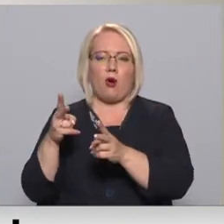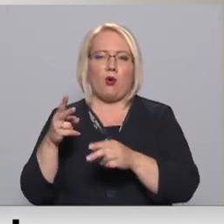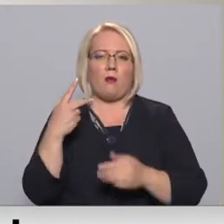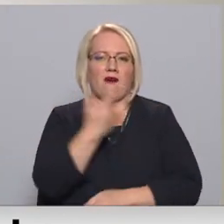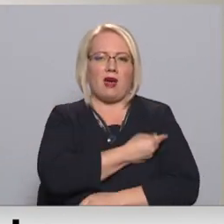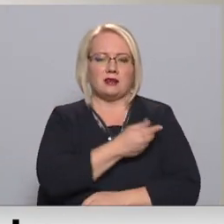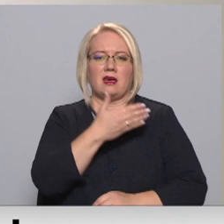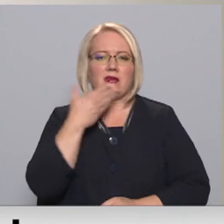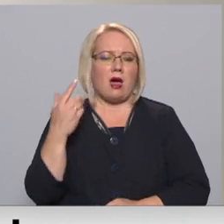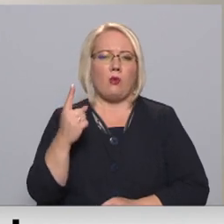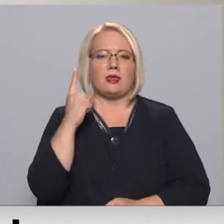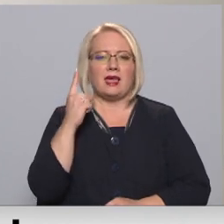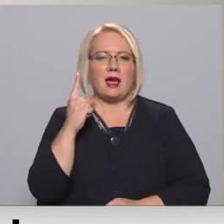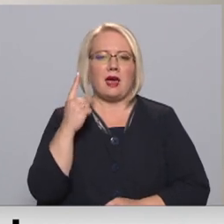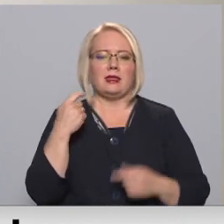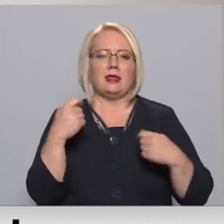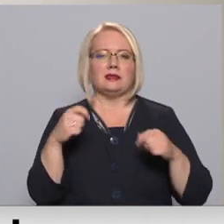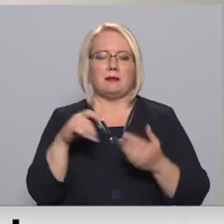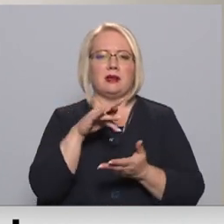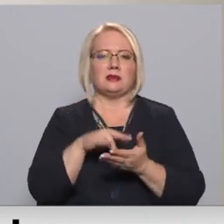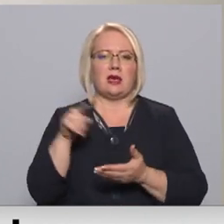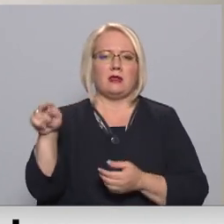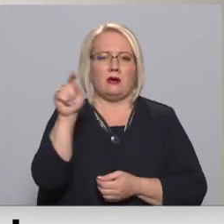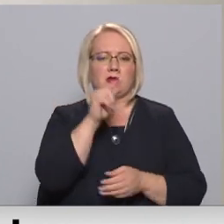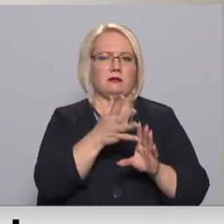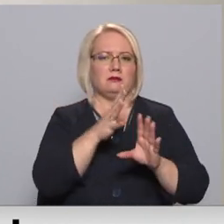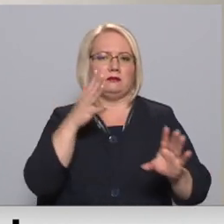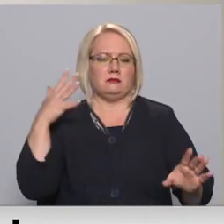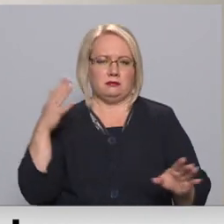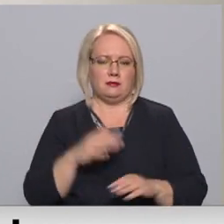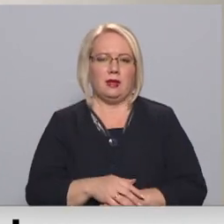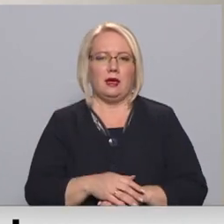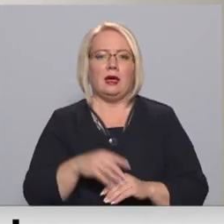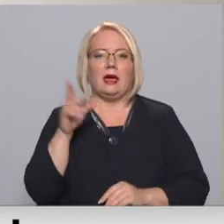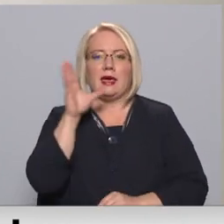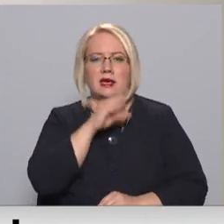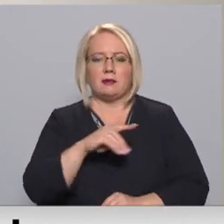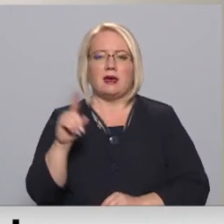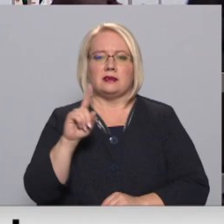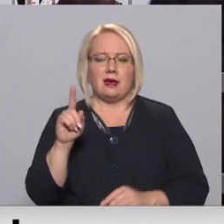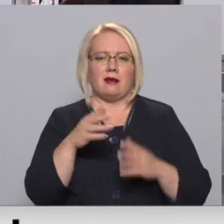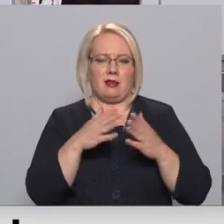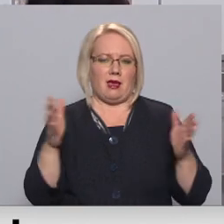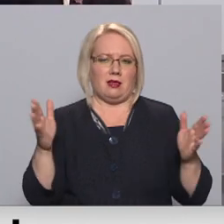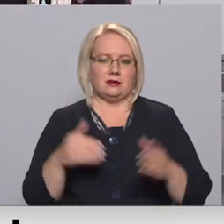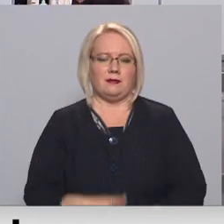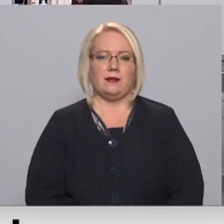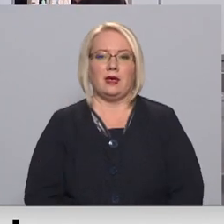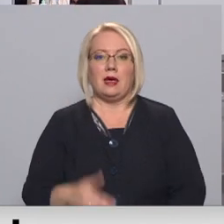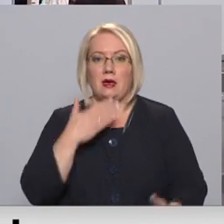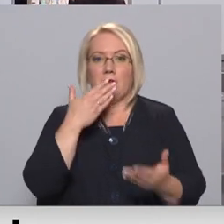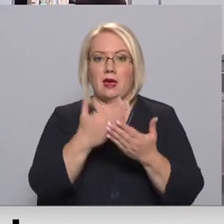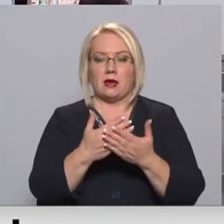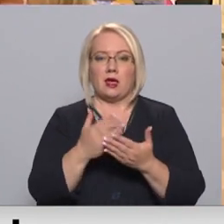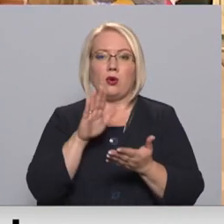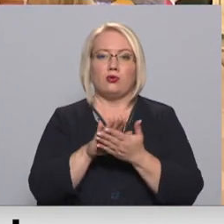nav tikai Tirsniecības centros jāstāv garās rindās. Iespējas ir ļoti plašas. Pieteikties